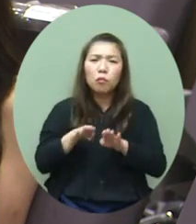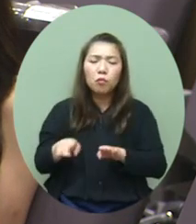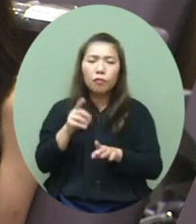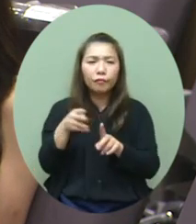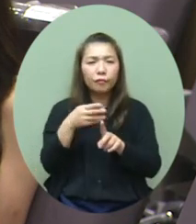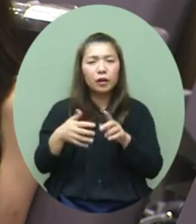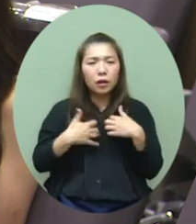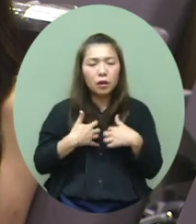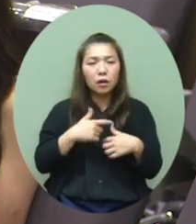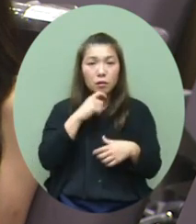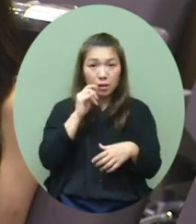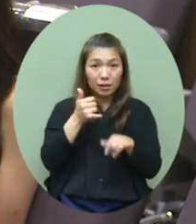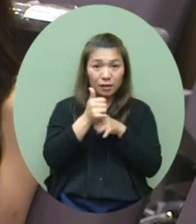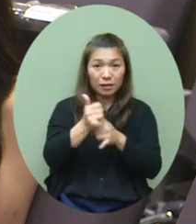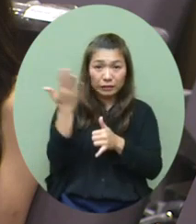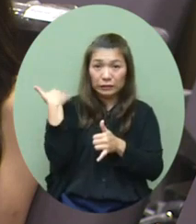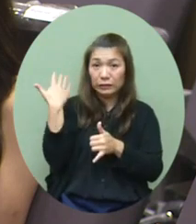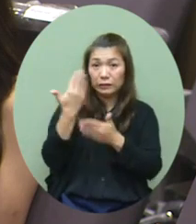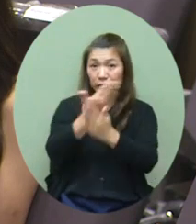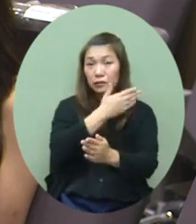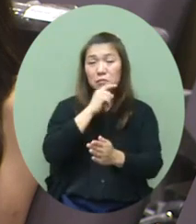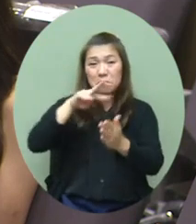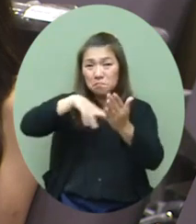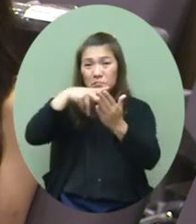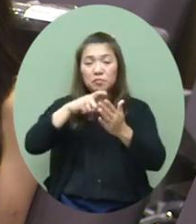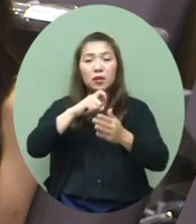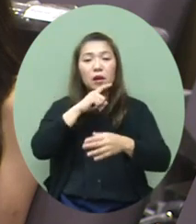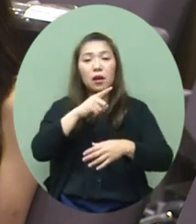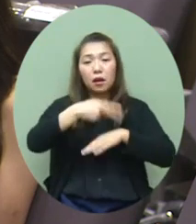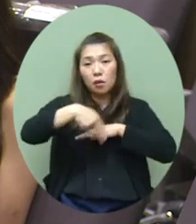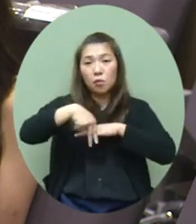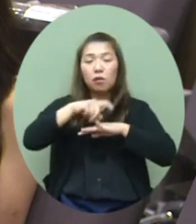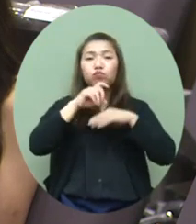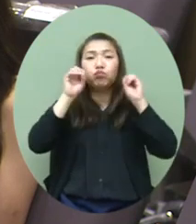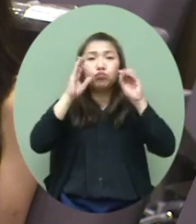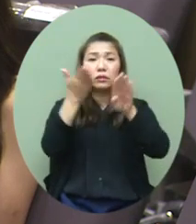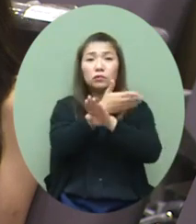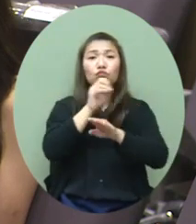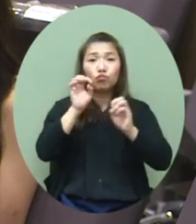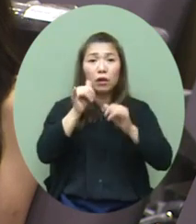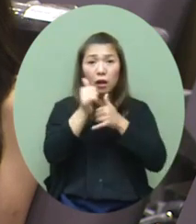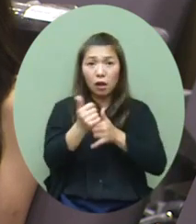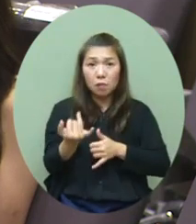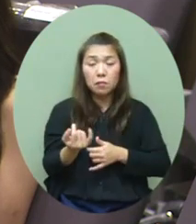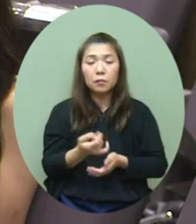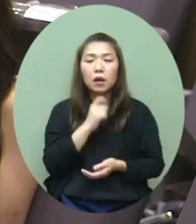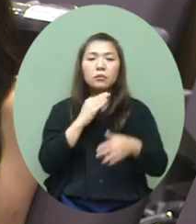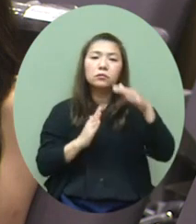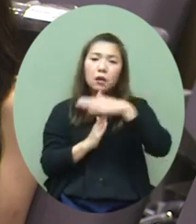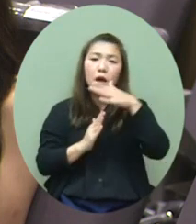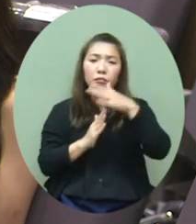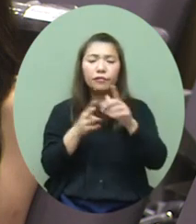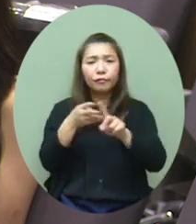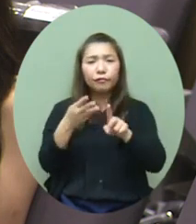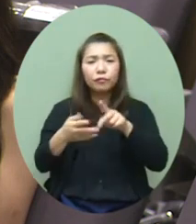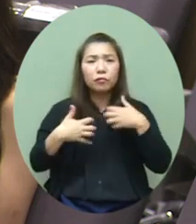跟之前那個應變計劃就是之前公佈過的那個去做那麼在暫停那些非緊